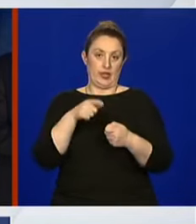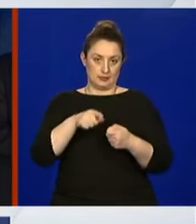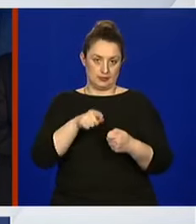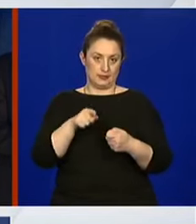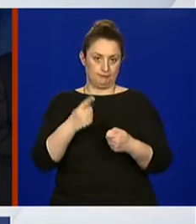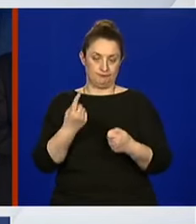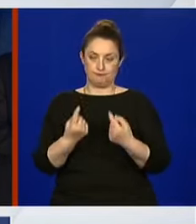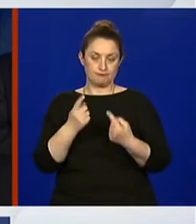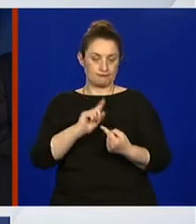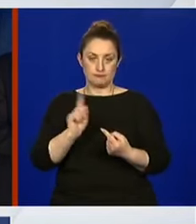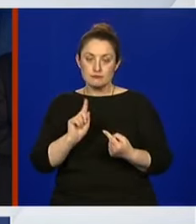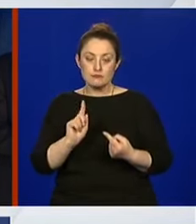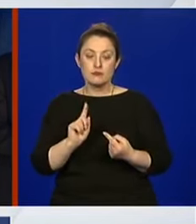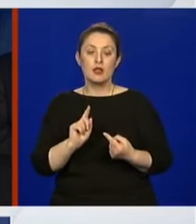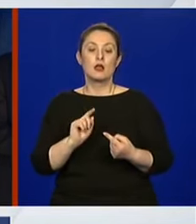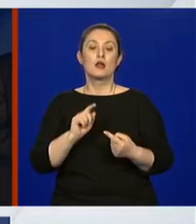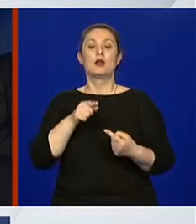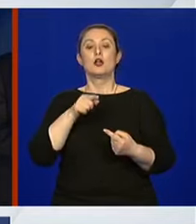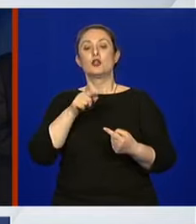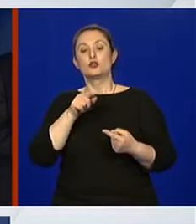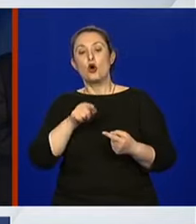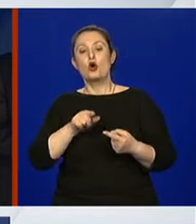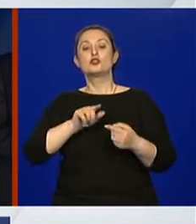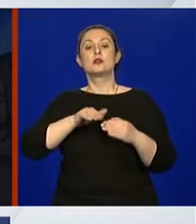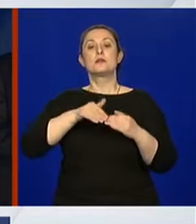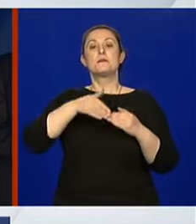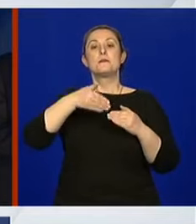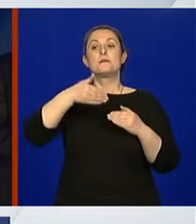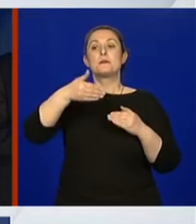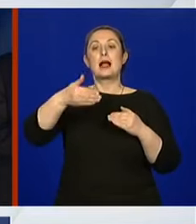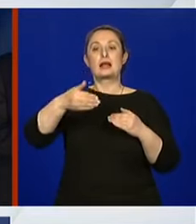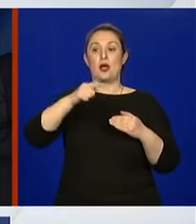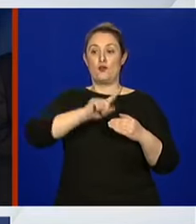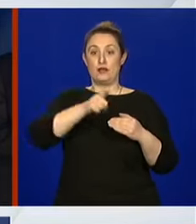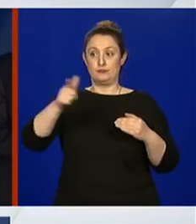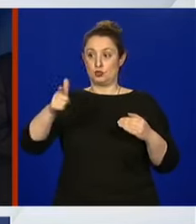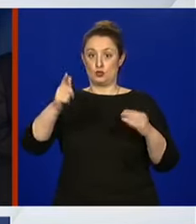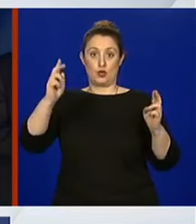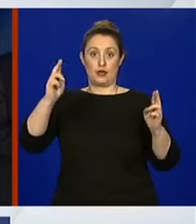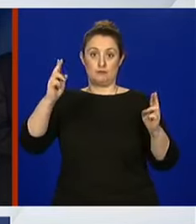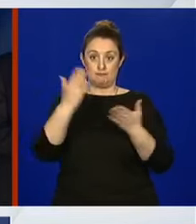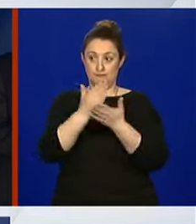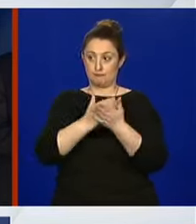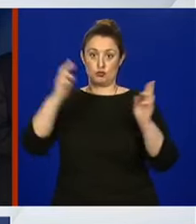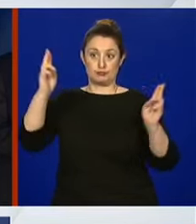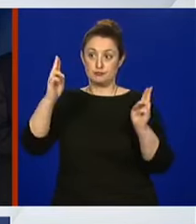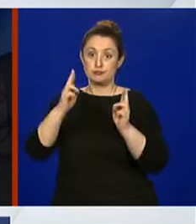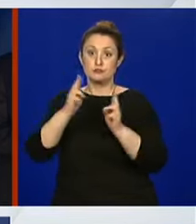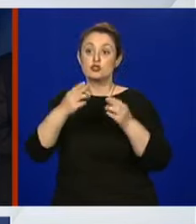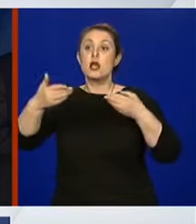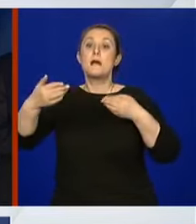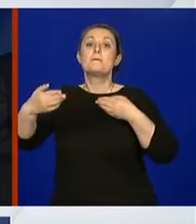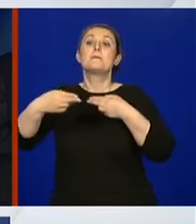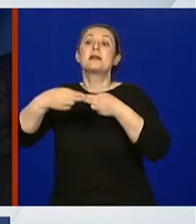To će biti negdje pri kraju popuštanja mjera u koliko nam epidemioška situacija to dozvola.